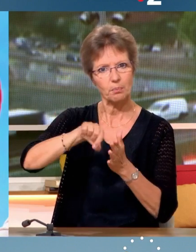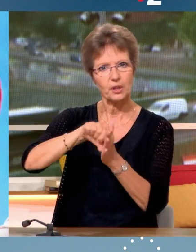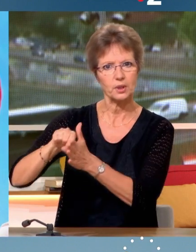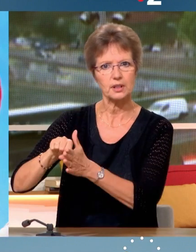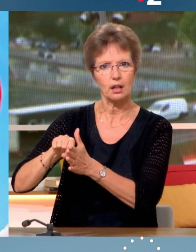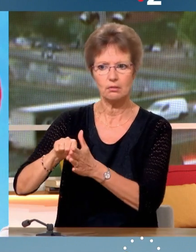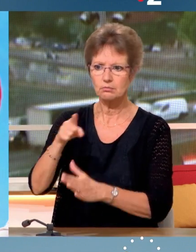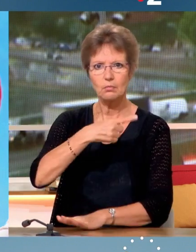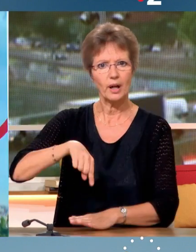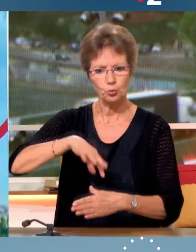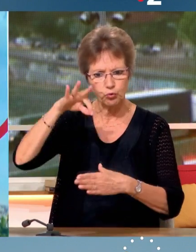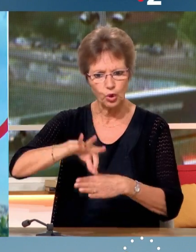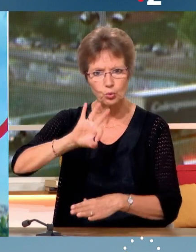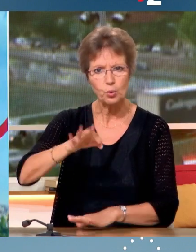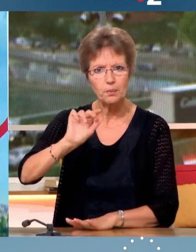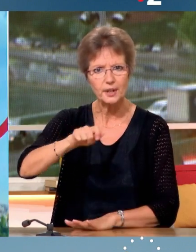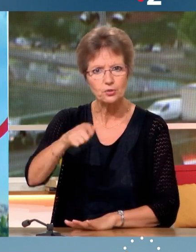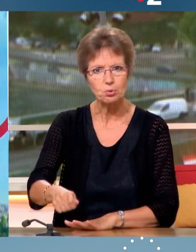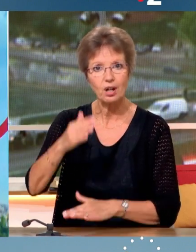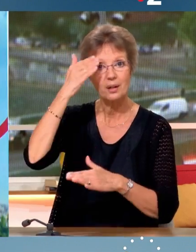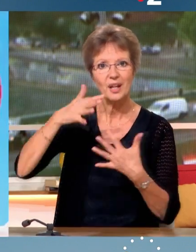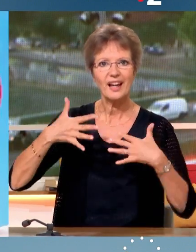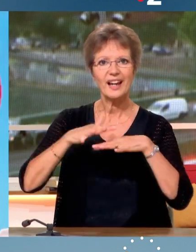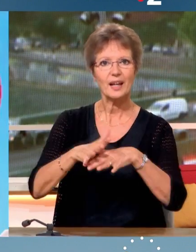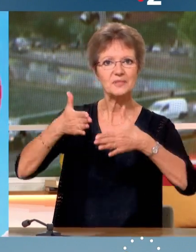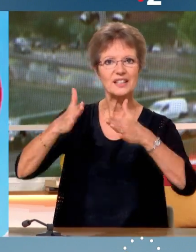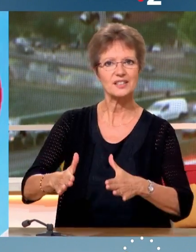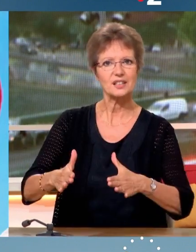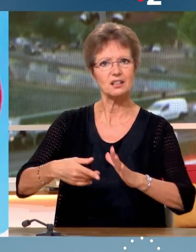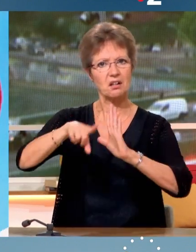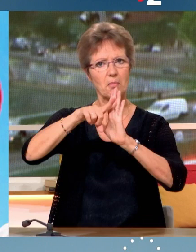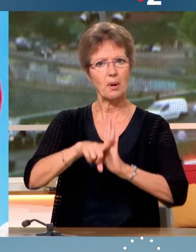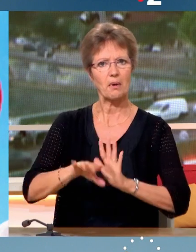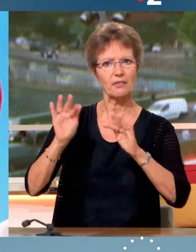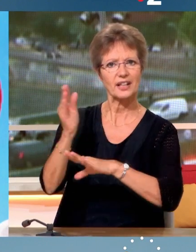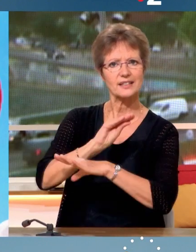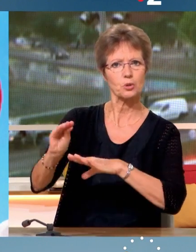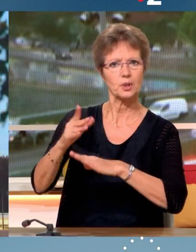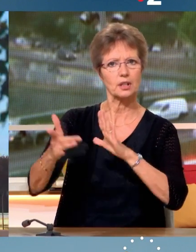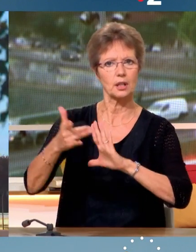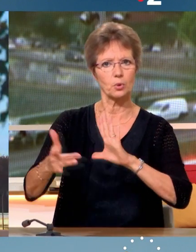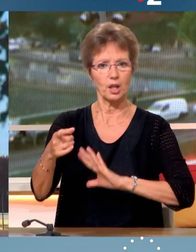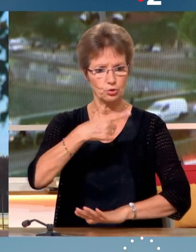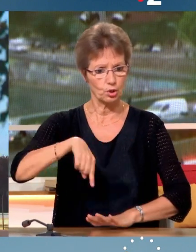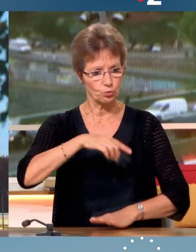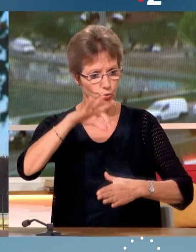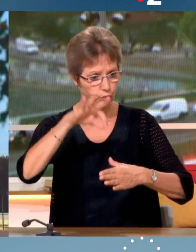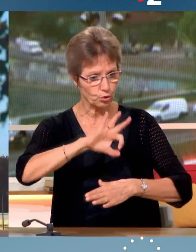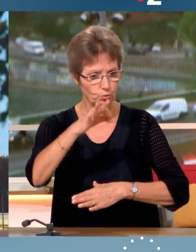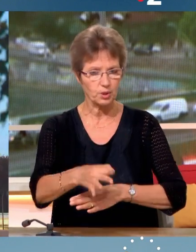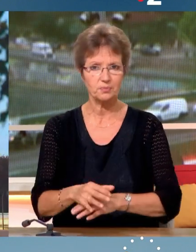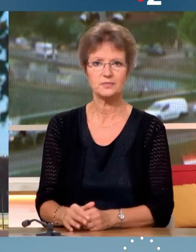votera. Si La République En Marche accepte enfin de prendre des mesures énergiques sur les questions de sécurité ou d'immigration, bien sûr qu'on les Donc une opposition